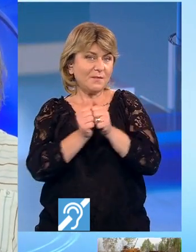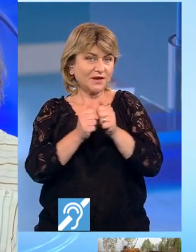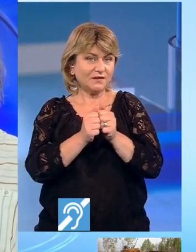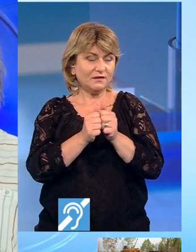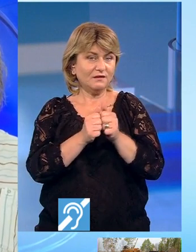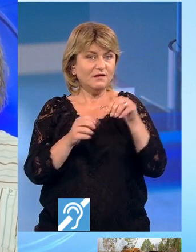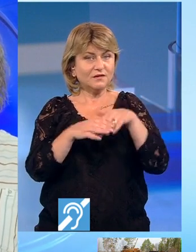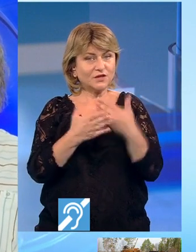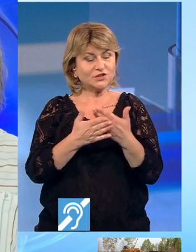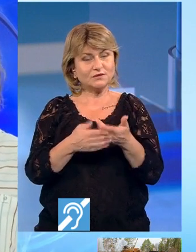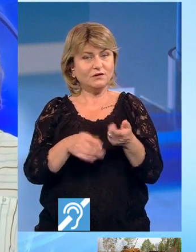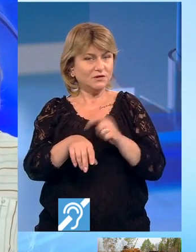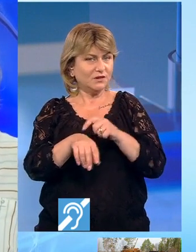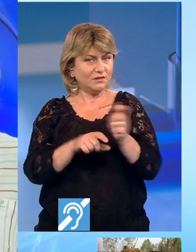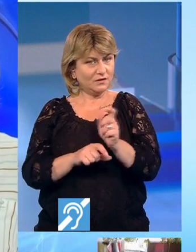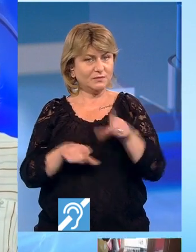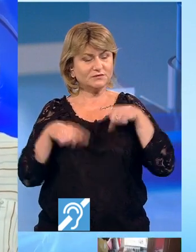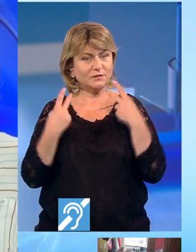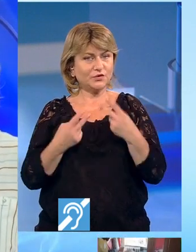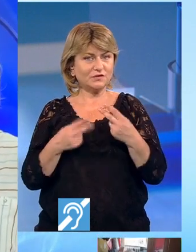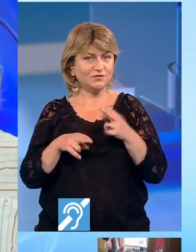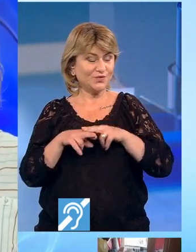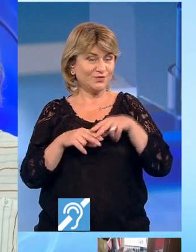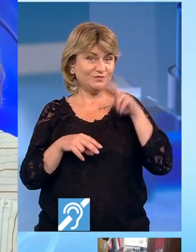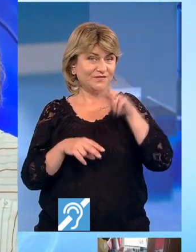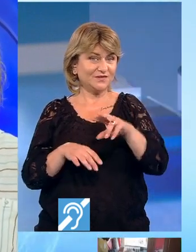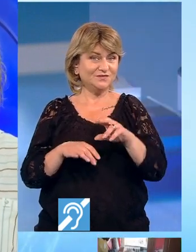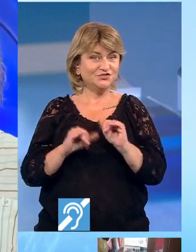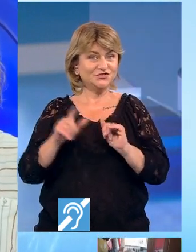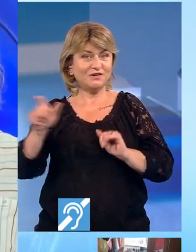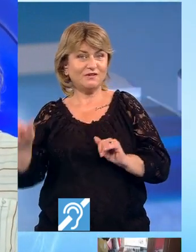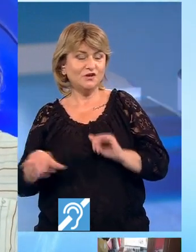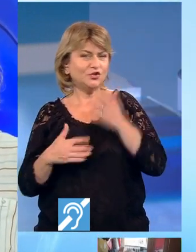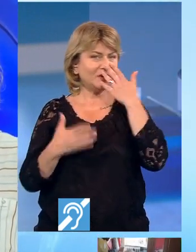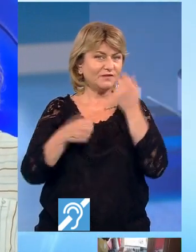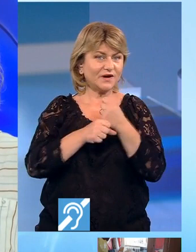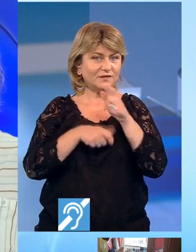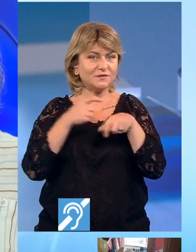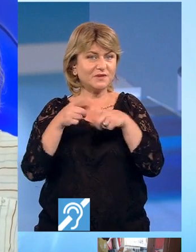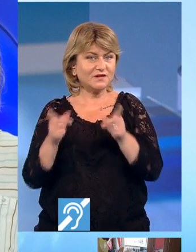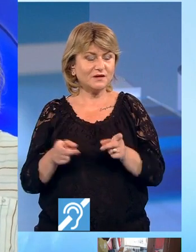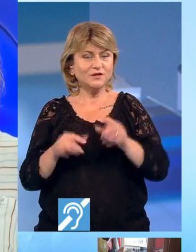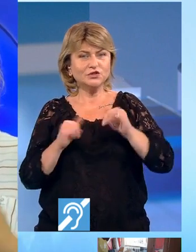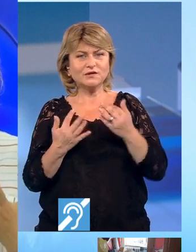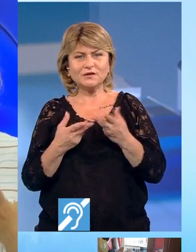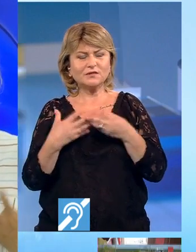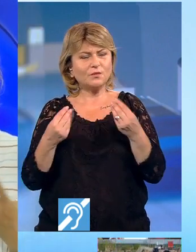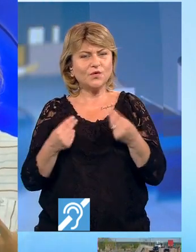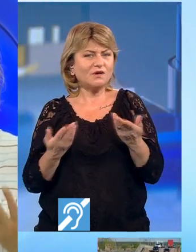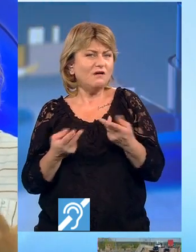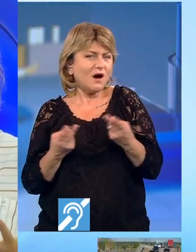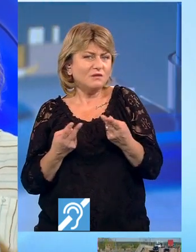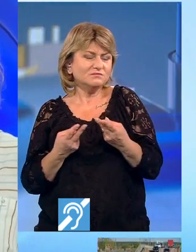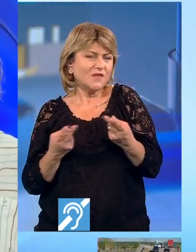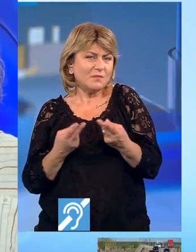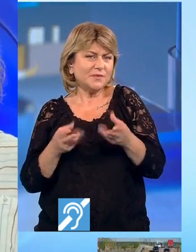Oricum, în această perioadă, e foarte important cum îi privesc ceilalți, ce părere își fac despre ei și cât de multă amabilitate